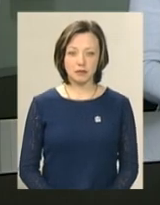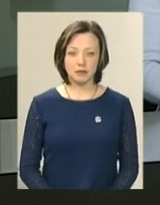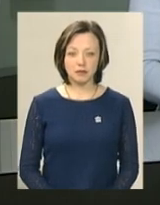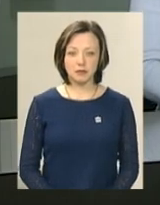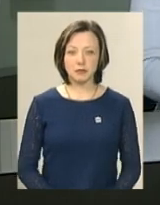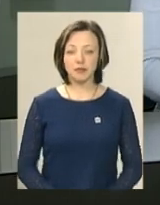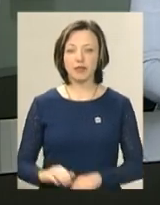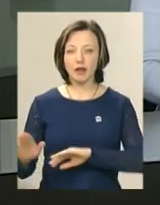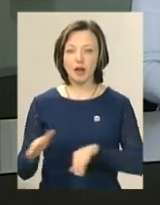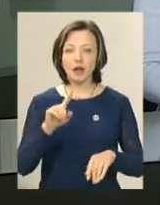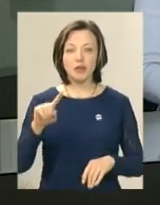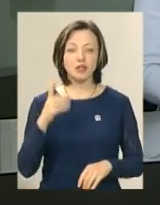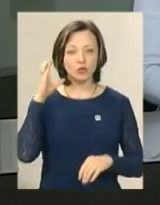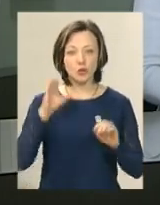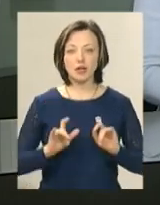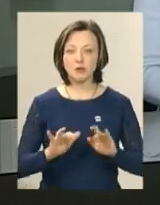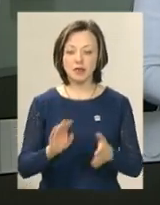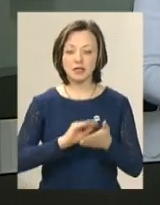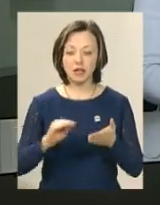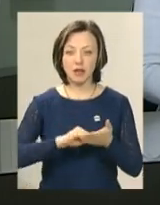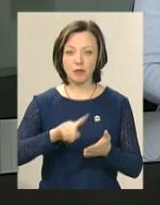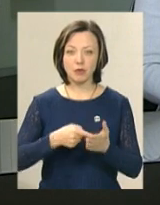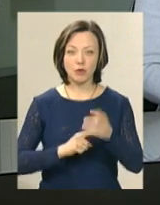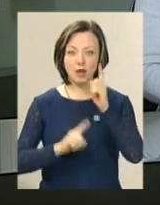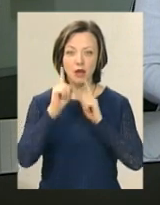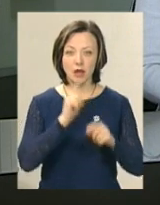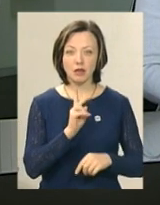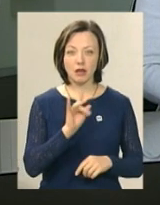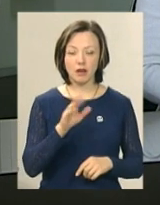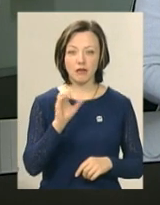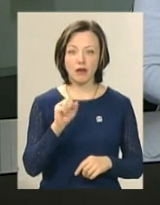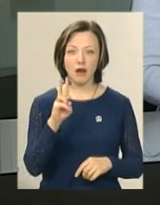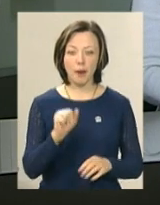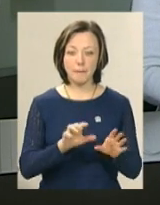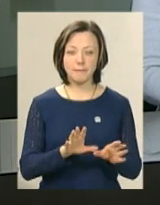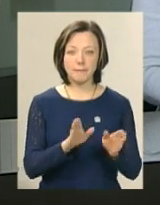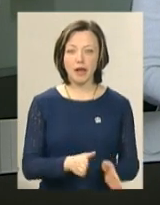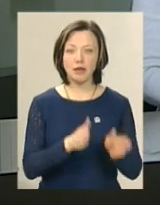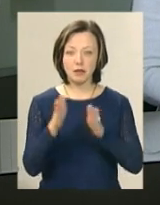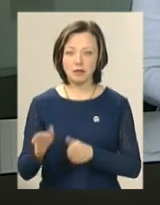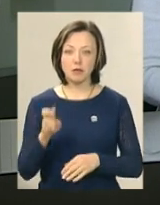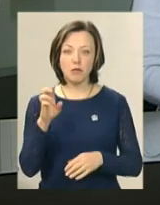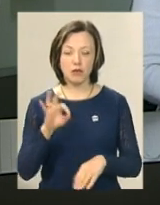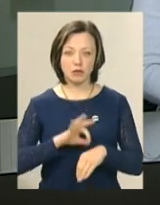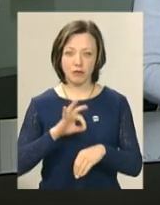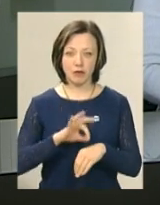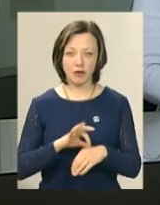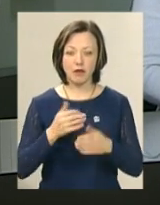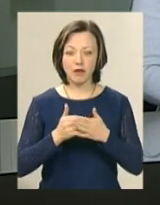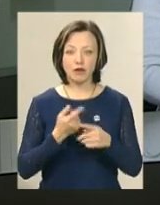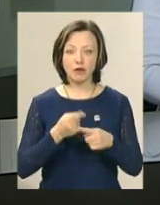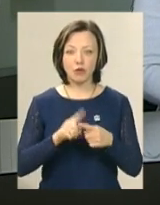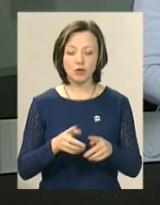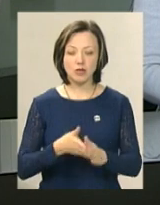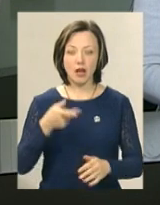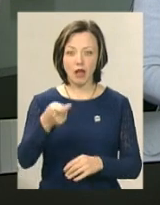Перше слухання справи секретаря Хмельницької міської ради Михайла Кривака перенесли, бо чиновник захворів. Від нього надійшла